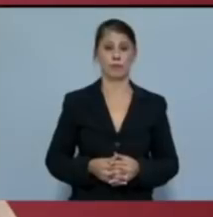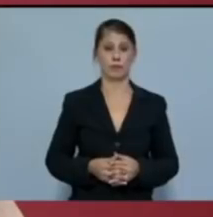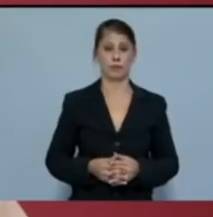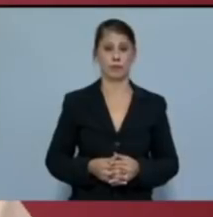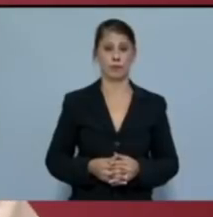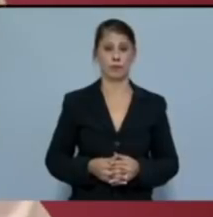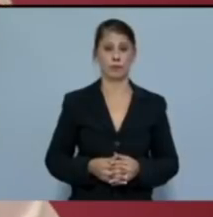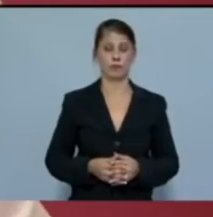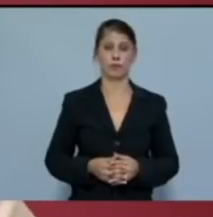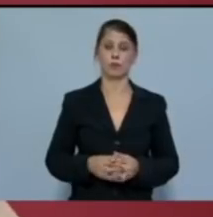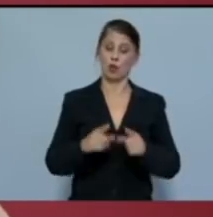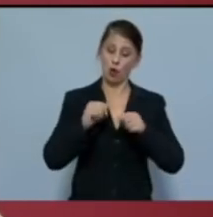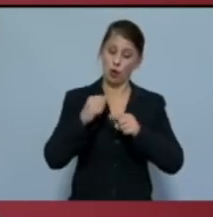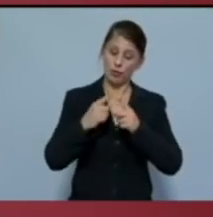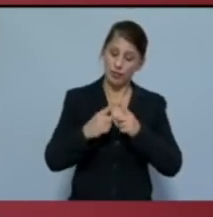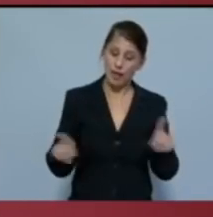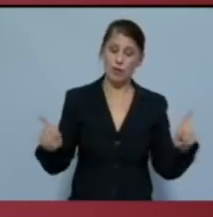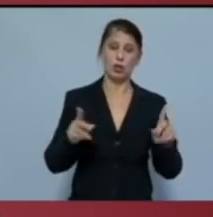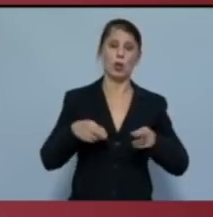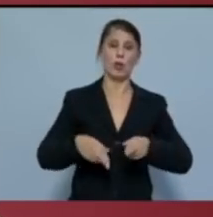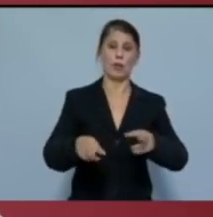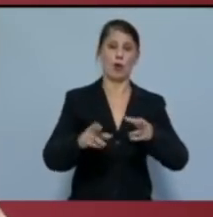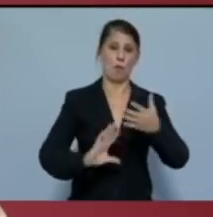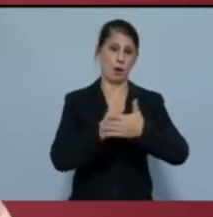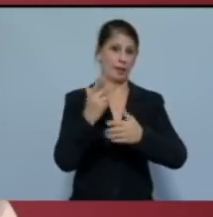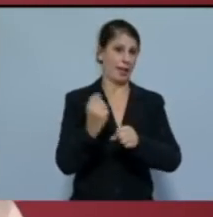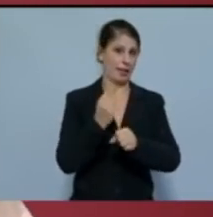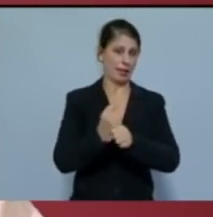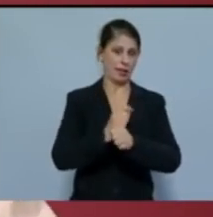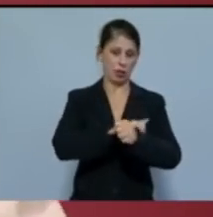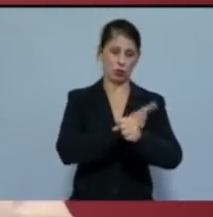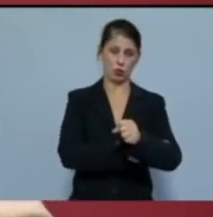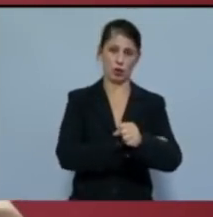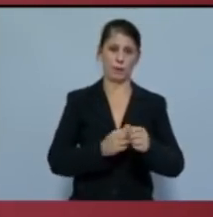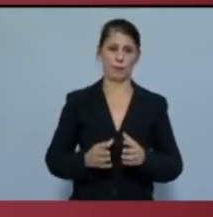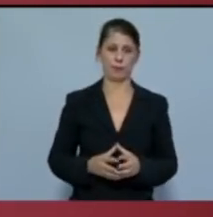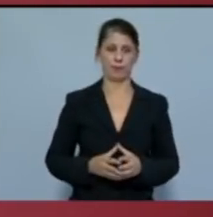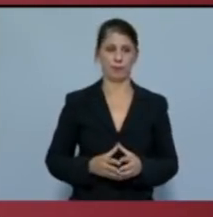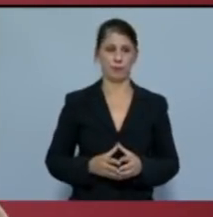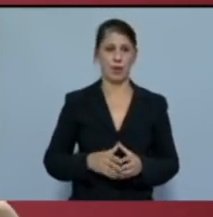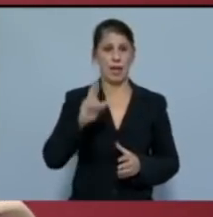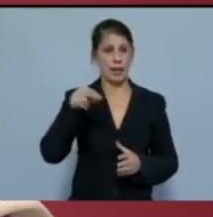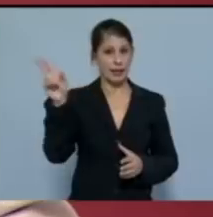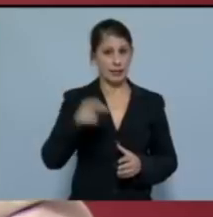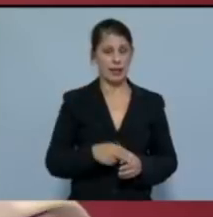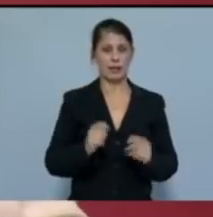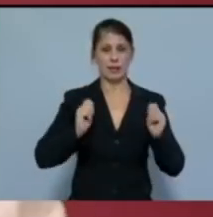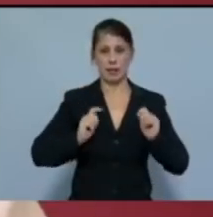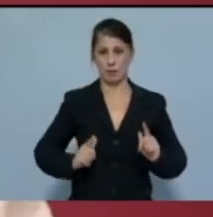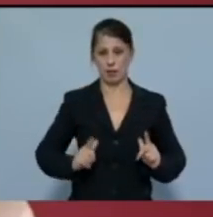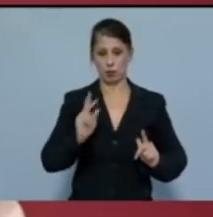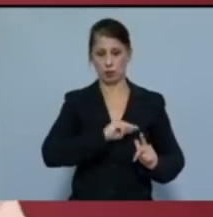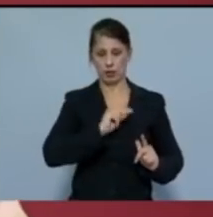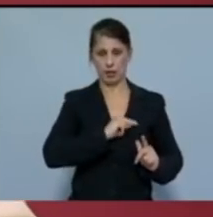διαφορετικό δρόμο ανάπτυξης, την εργατική εξουσία, η κατάργηση του καπιταλιστικού κέρδους